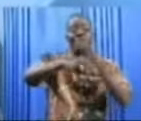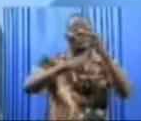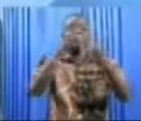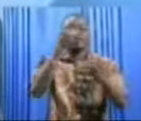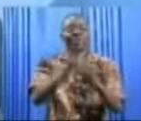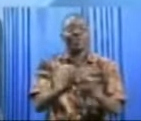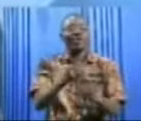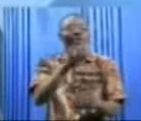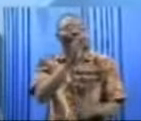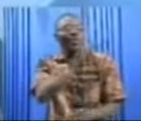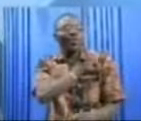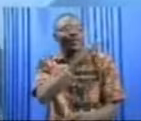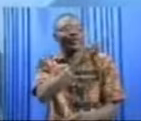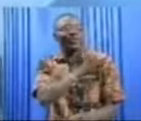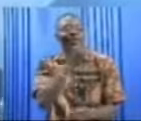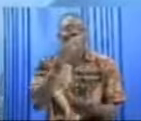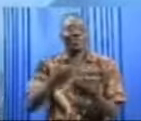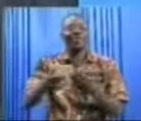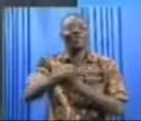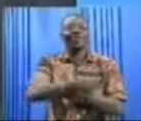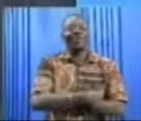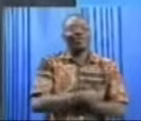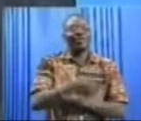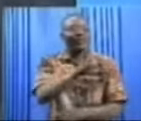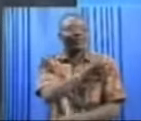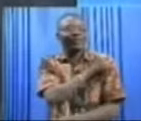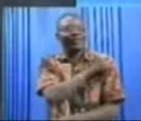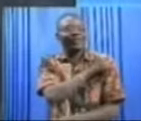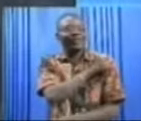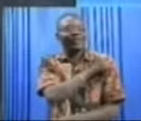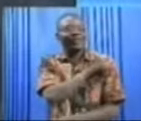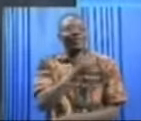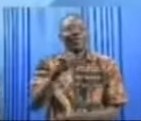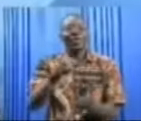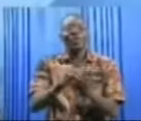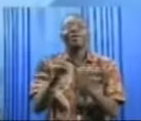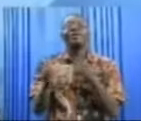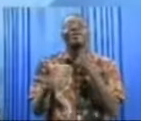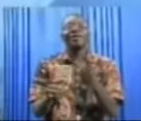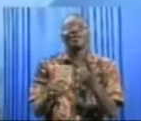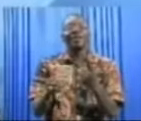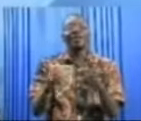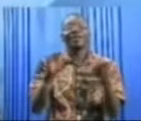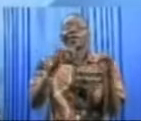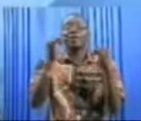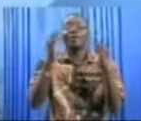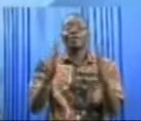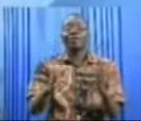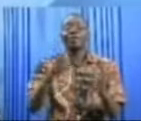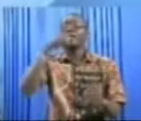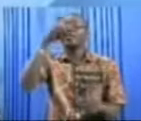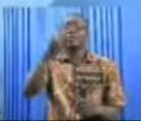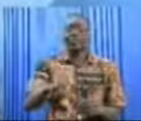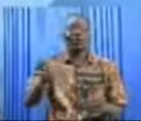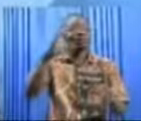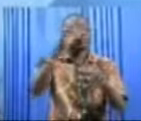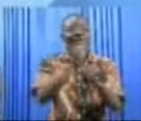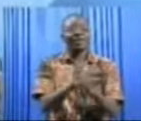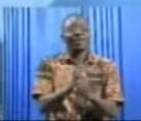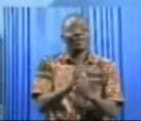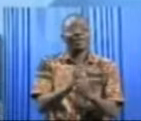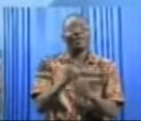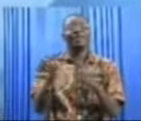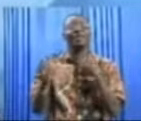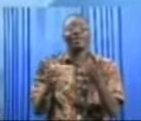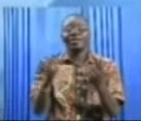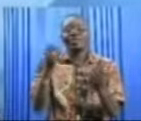Modeste, Ouedraogo, bonjour. Bonjour Simogongo. Alors, on l'a dit, les étalons doivent gagner. Soutons-nous un